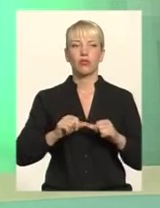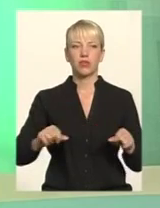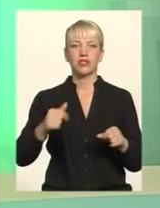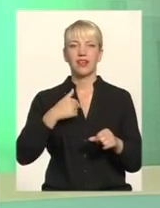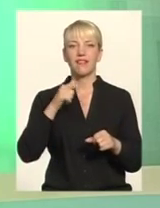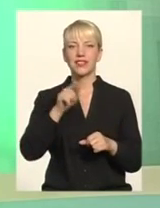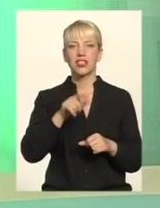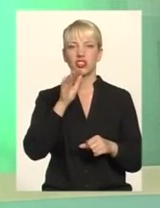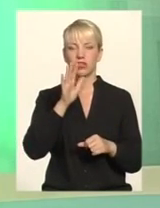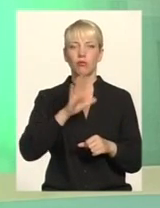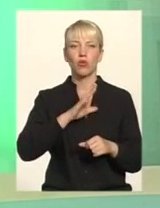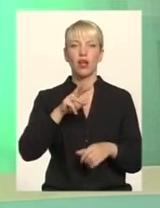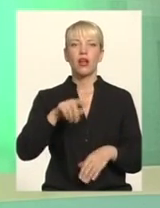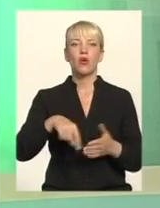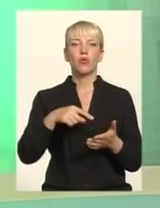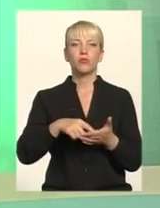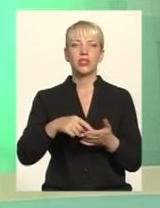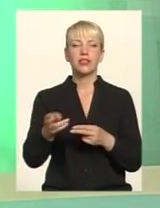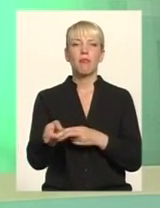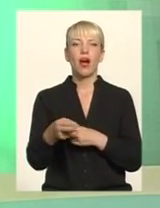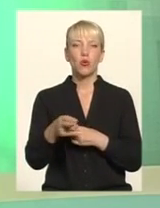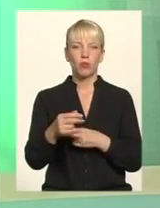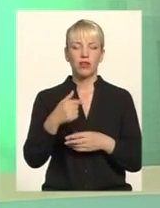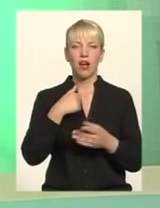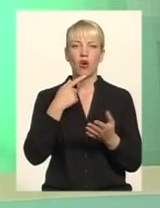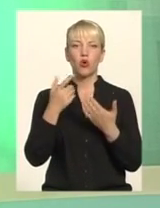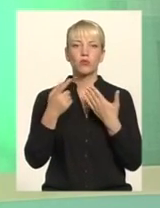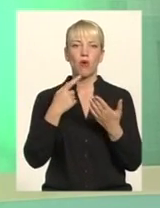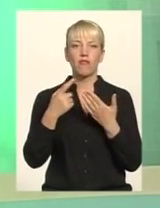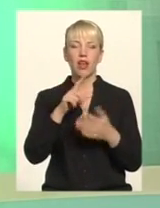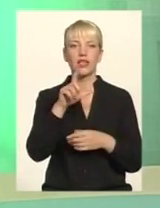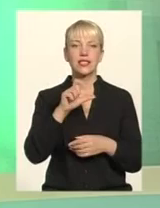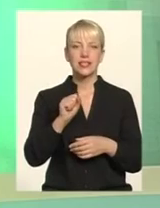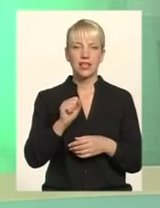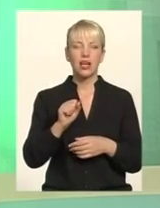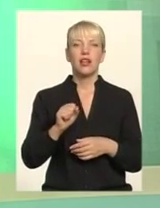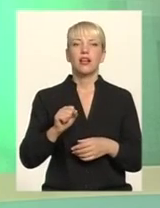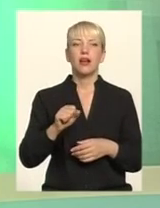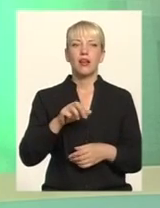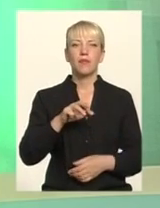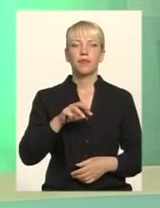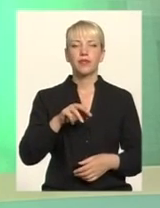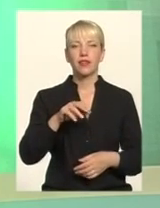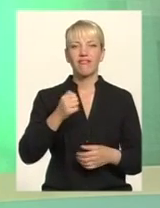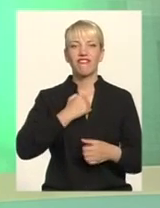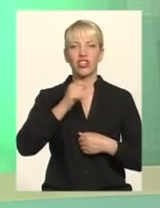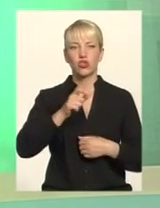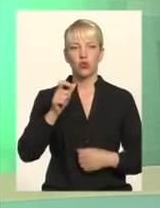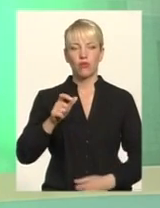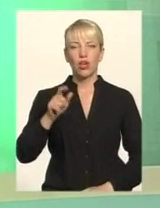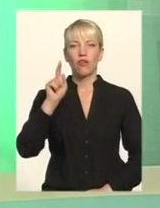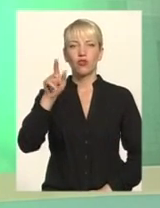я розмовляла з військовими І що вони говорять, саме маріупольці військові Вони говорять, що в той час, коли прийшли до них